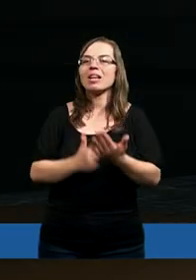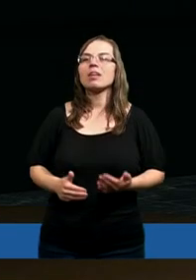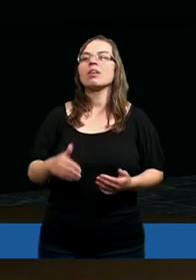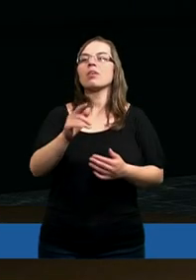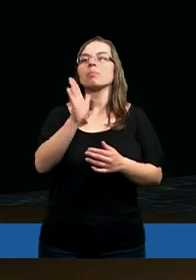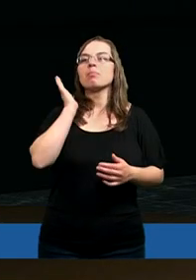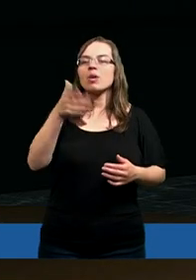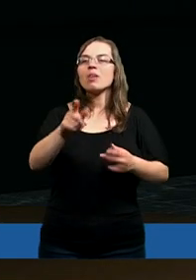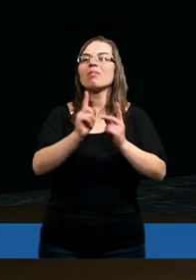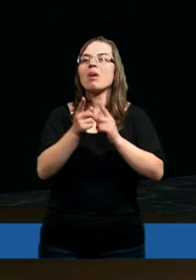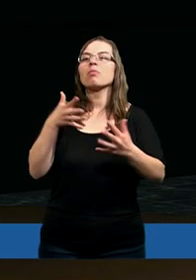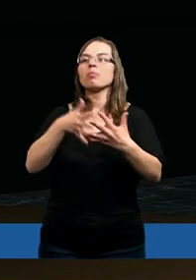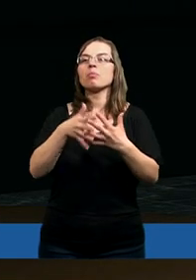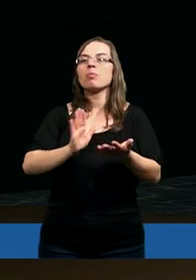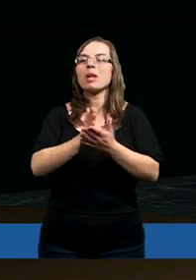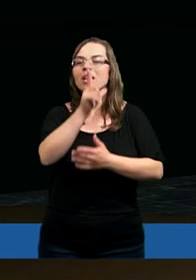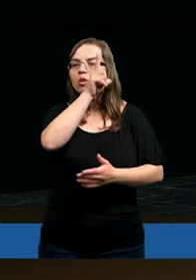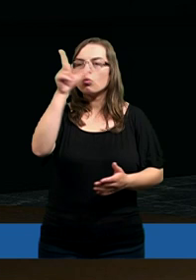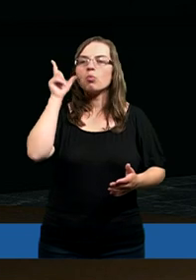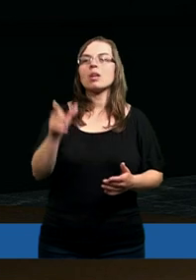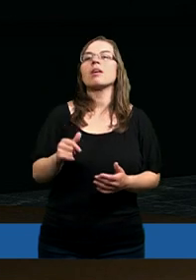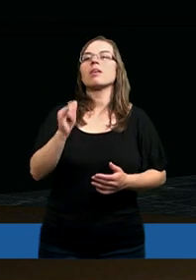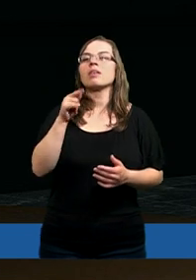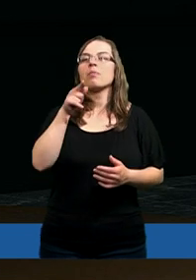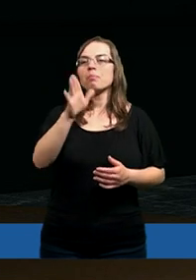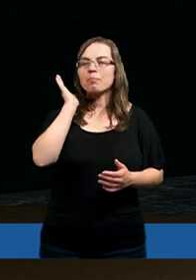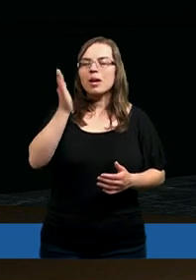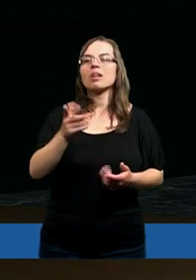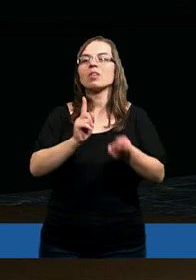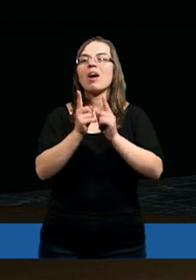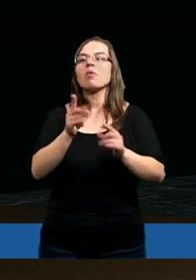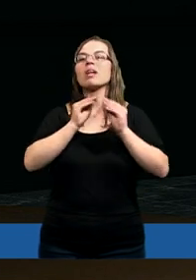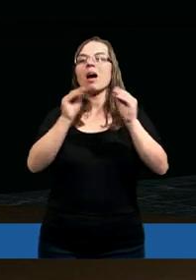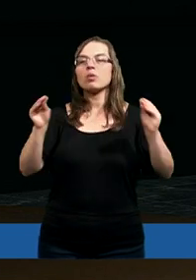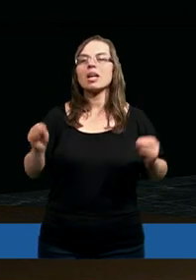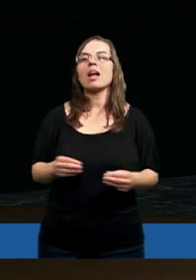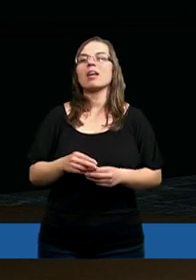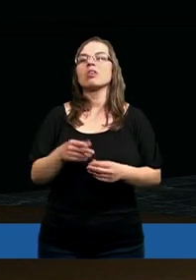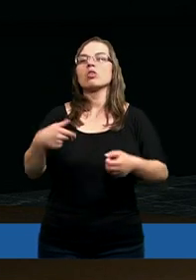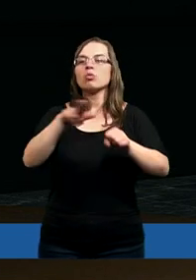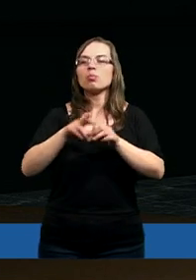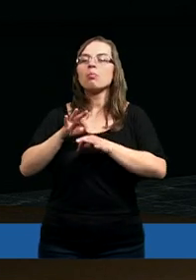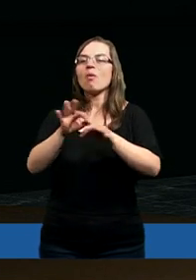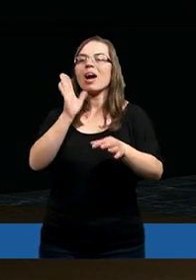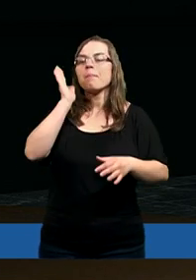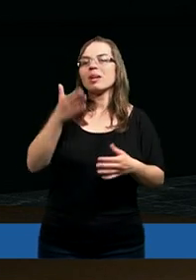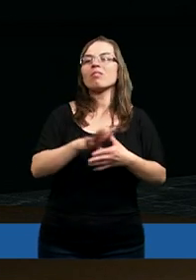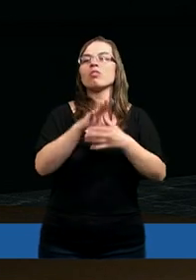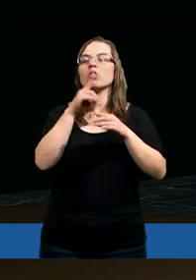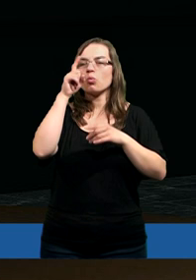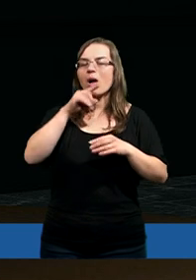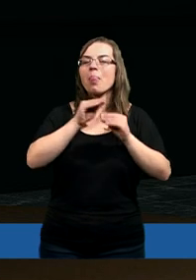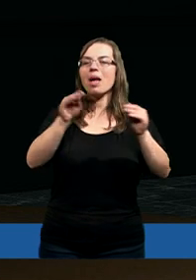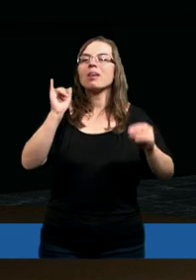Lecz byli też fałszywi prorocy między ludem, jak i wśród was będą fałszywi nauczyciele, którzy wprowadzać będą